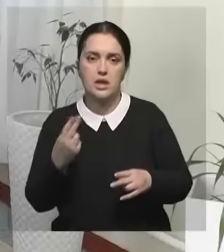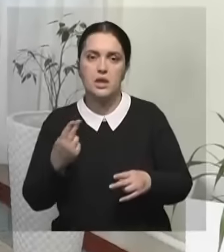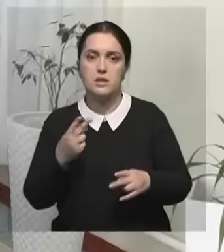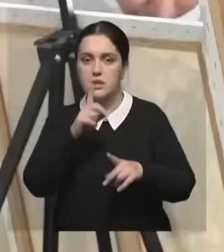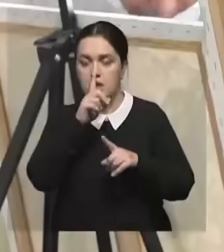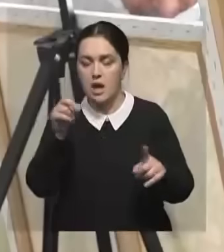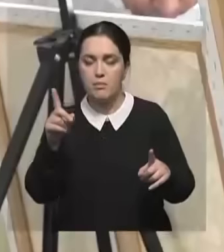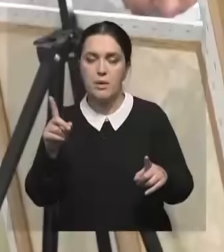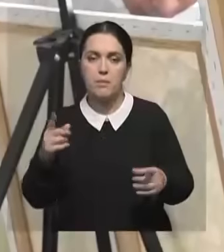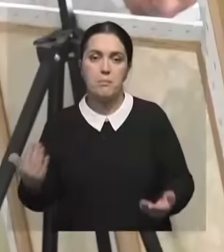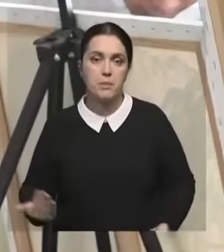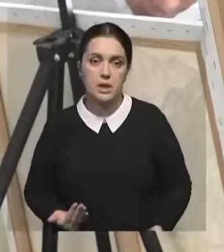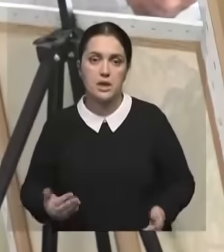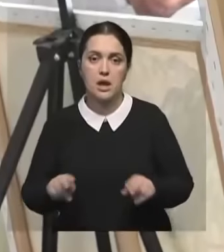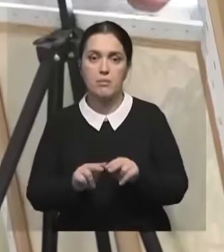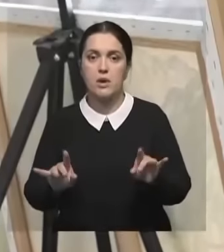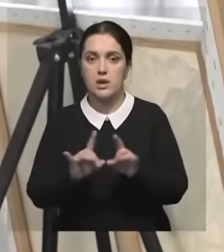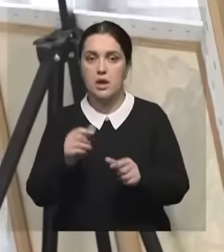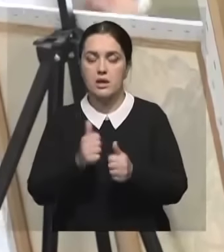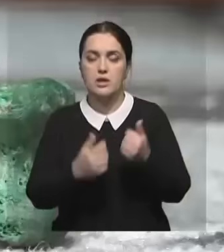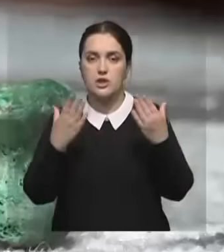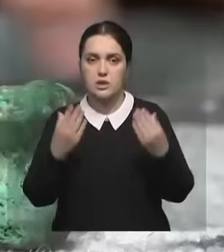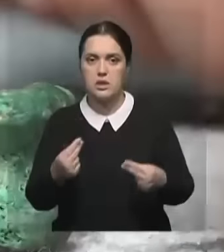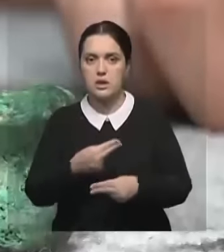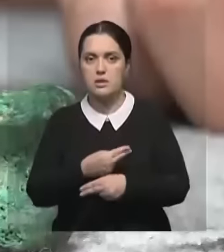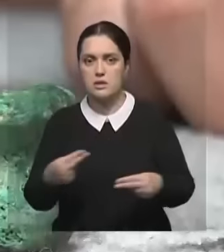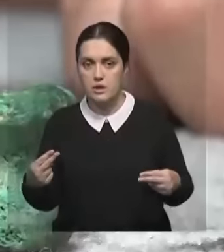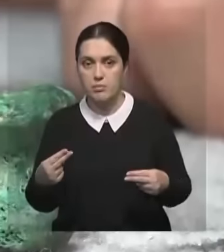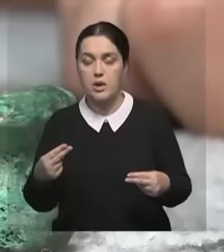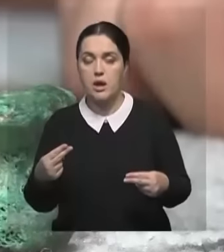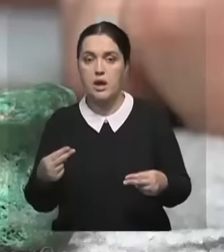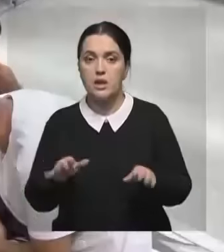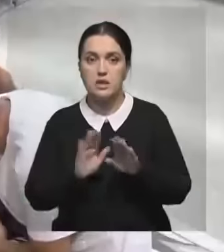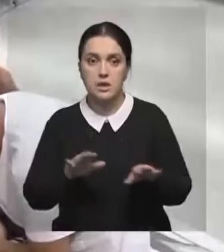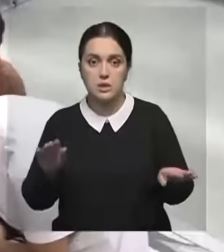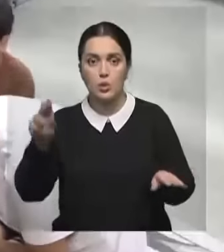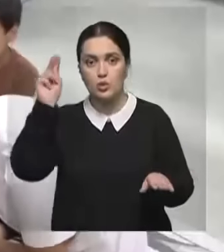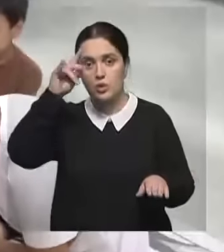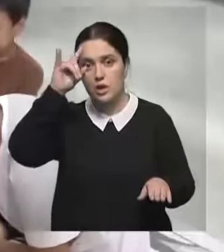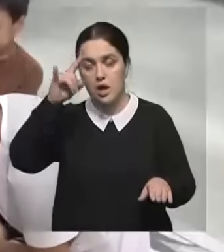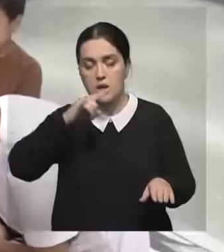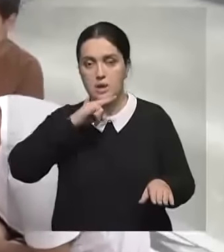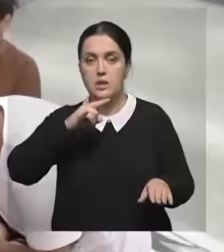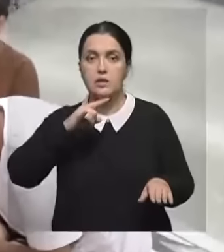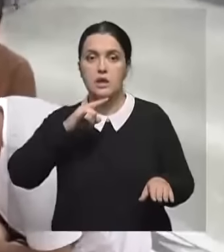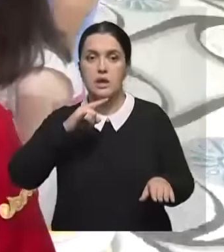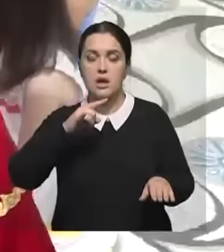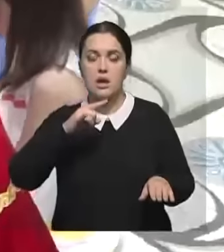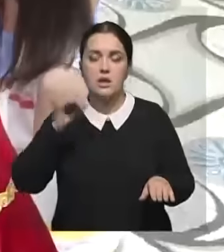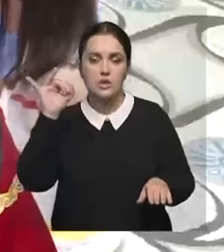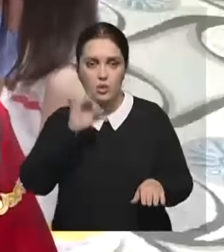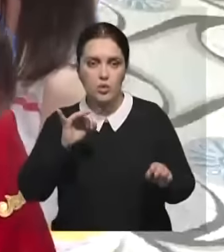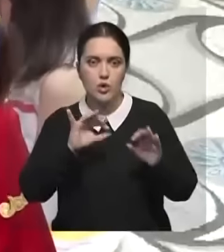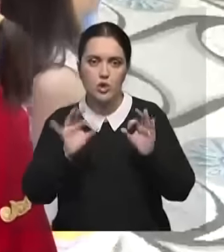самобытности. Педагоги рассказывают, каждый день посвящен определенной теме. Дети углубленно изучают казахскую кухню, одежду, историю,